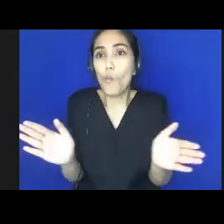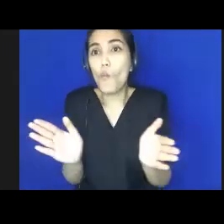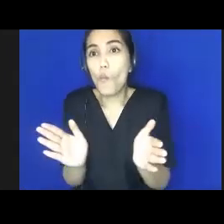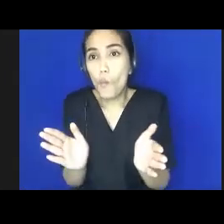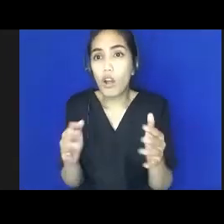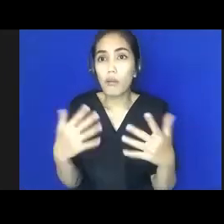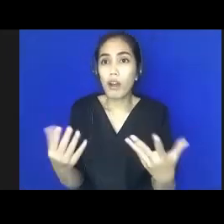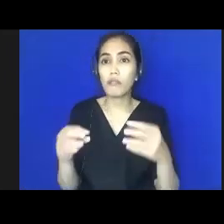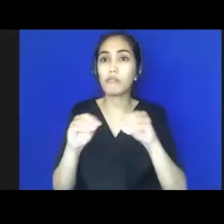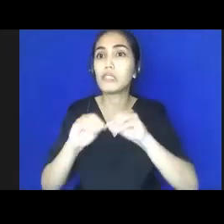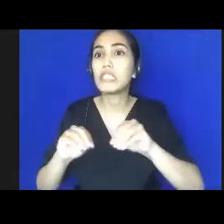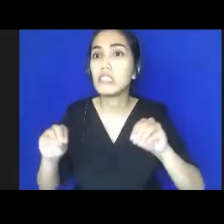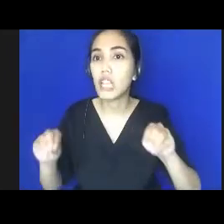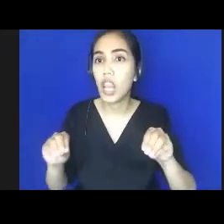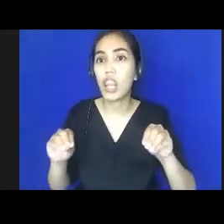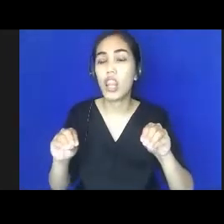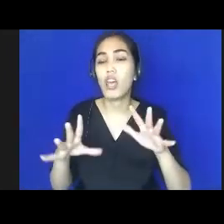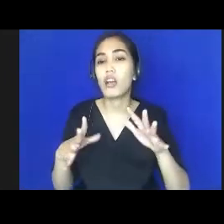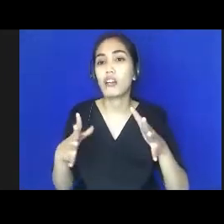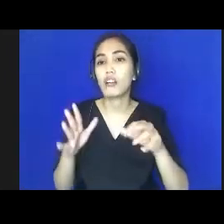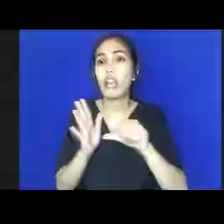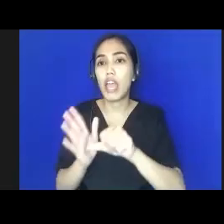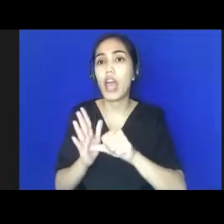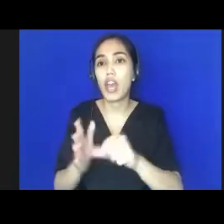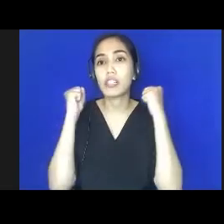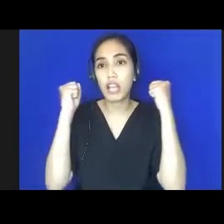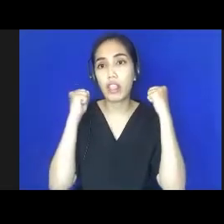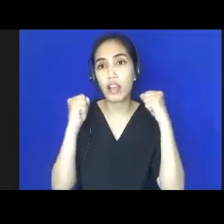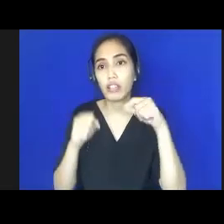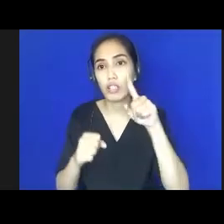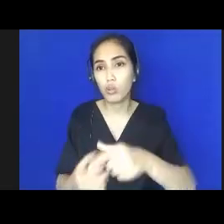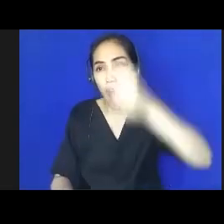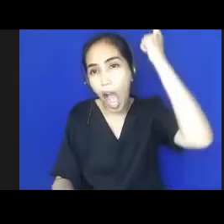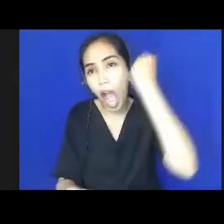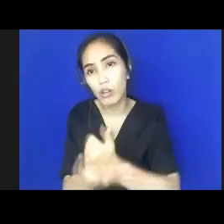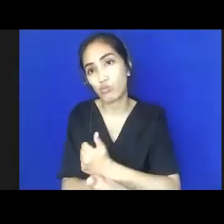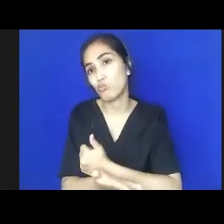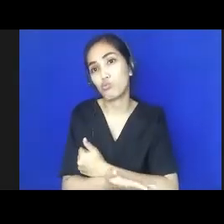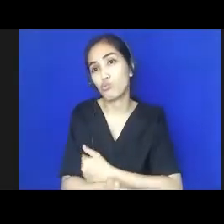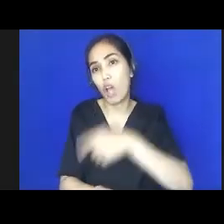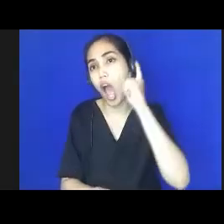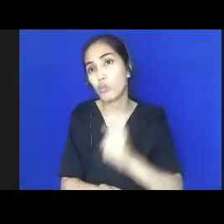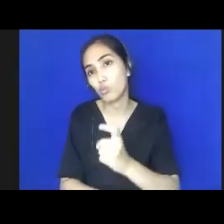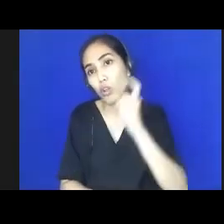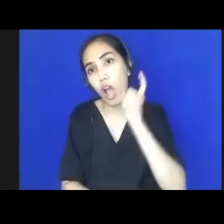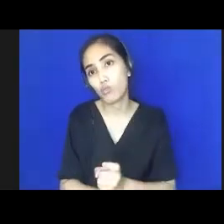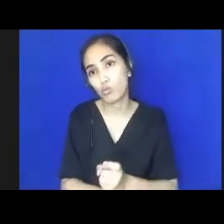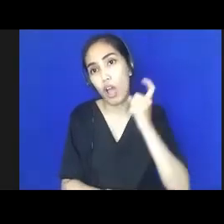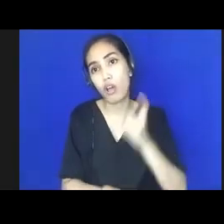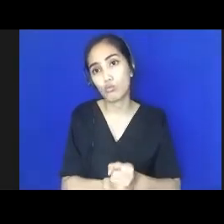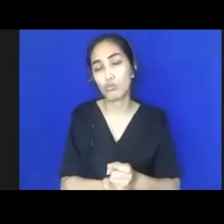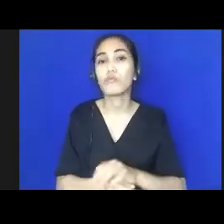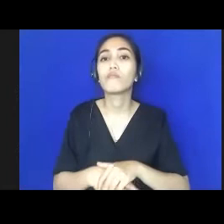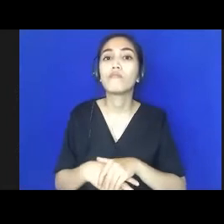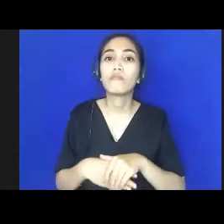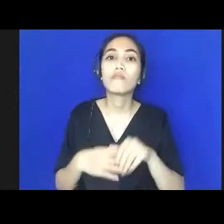dapat pendidikan yang bermutu dan tentu peranak kesehatan dan seterusnya menjadi mutlak karena itu kalau kita lihat bagaimana dengan mutu